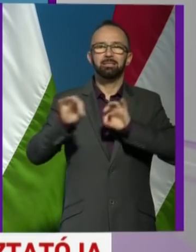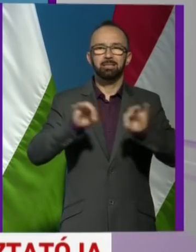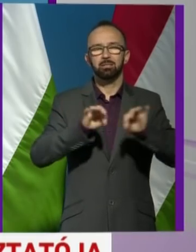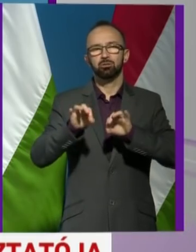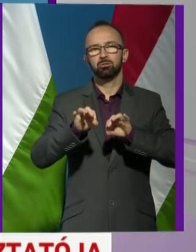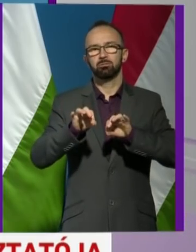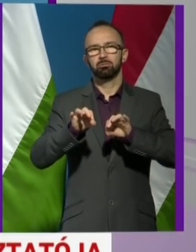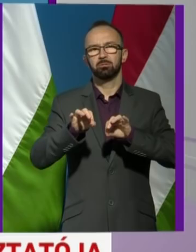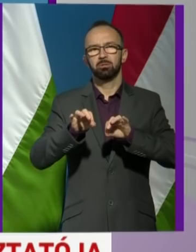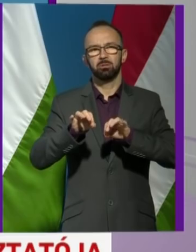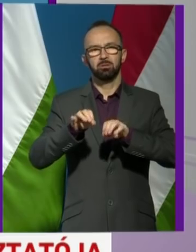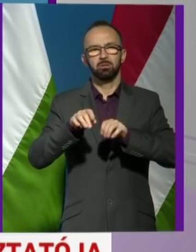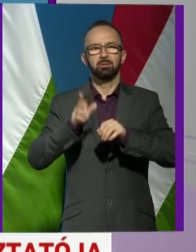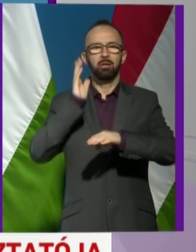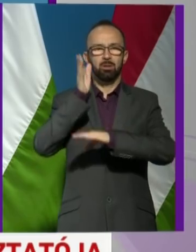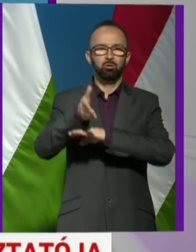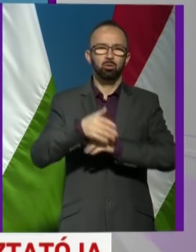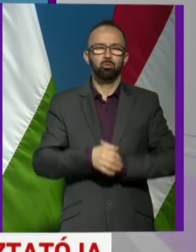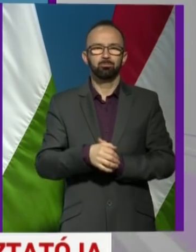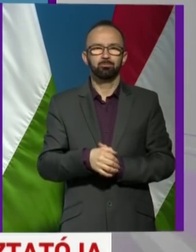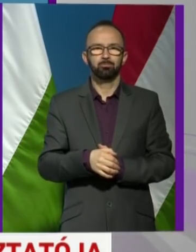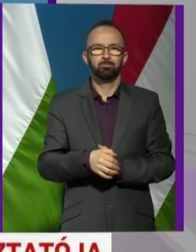üdvözlendő és előremutató, azt gondolom.